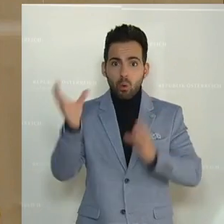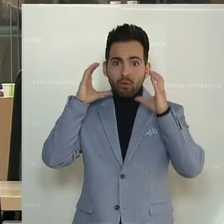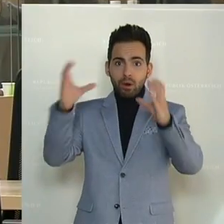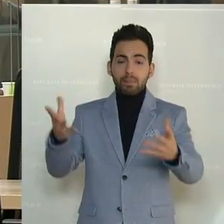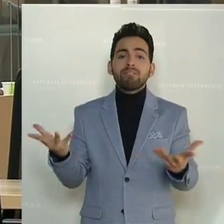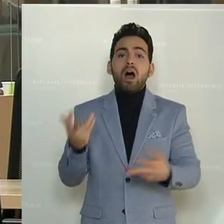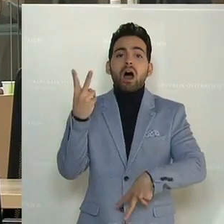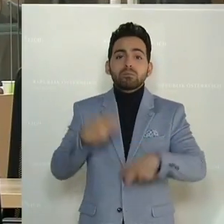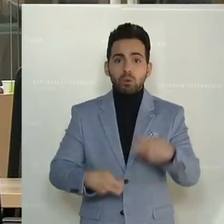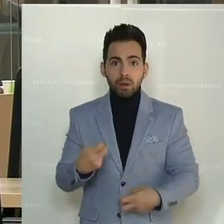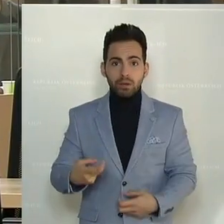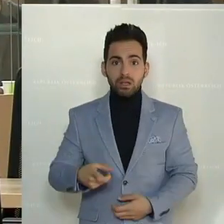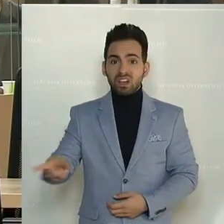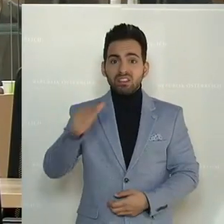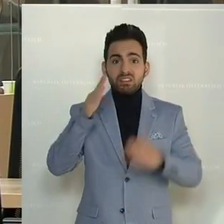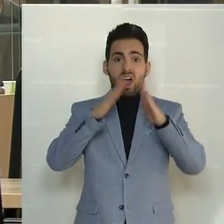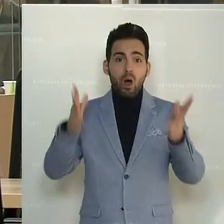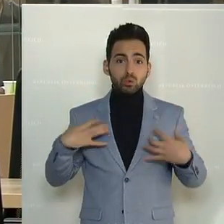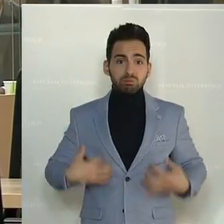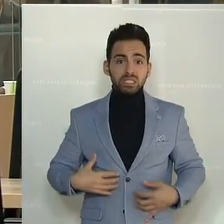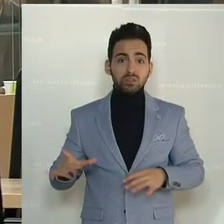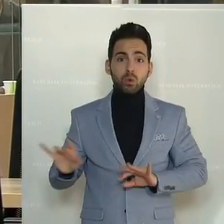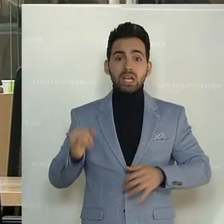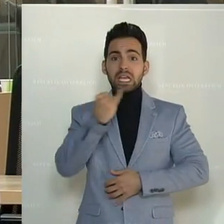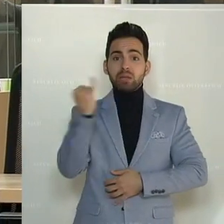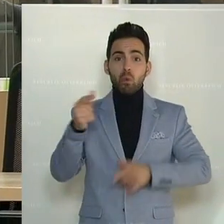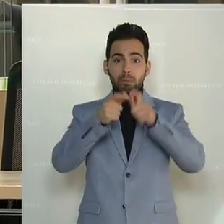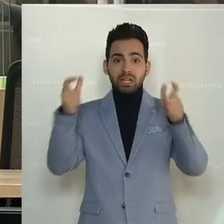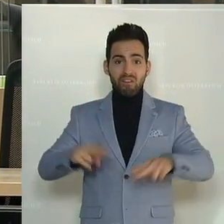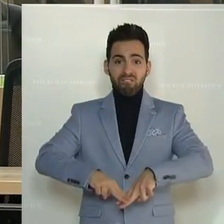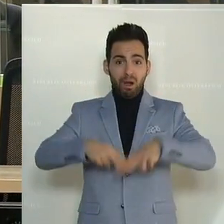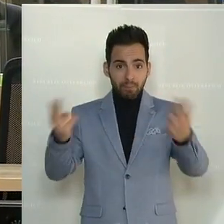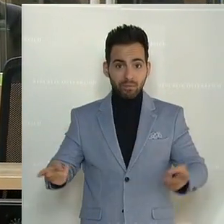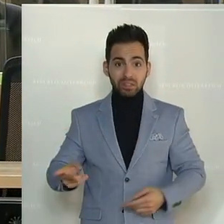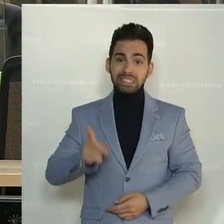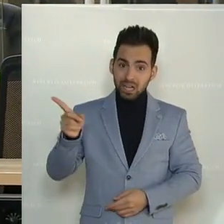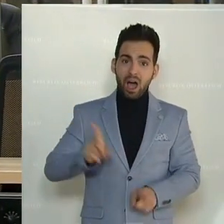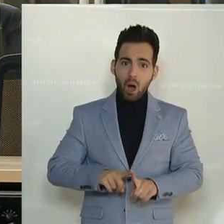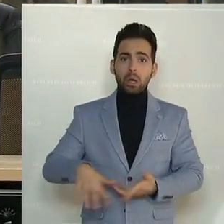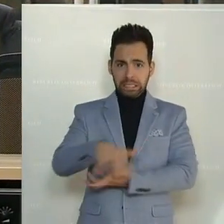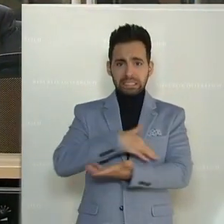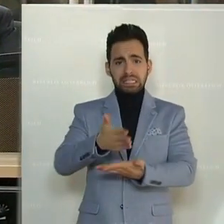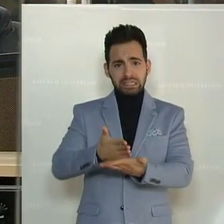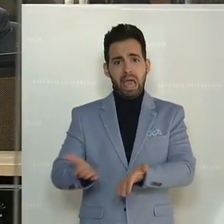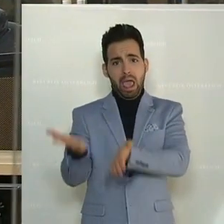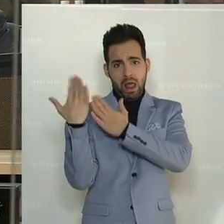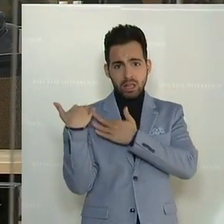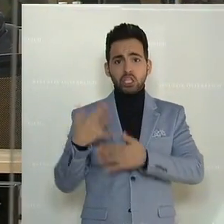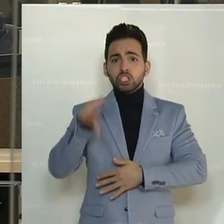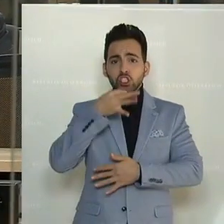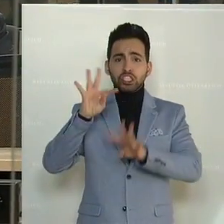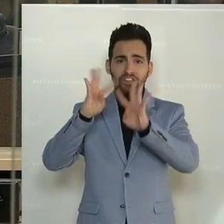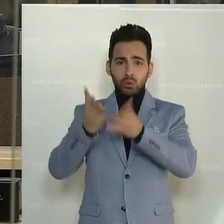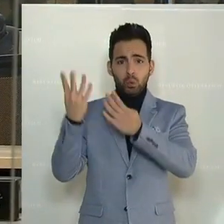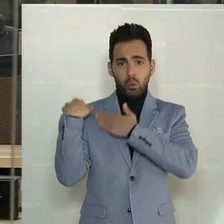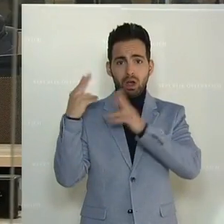der ÖVP? Sie sind nicht der Hausbesitzer und Immobilienverband. Und die können auch einen Teil der Krise tragen, der Stiftungen. Wieso